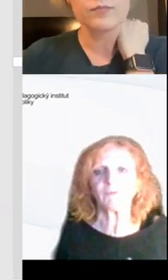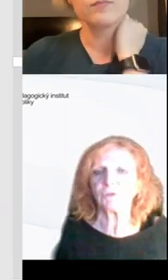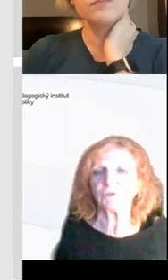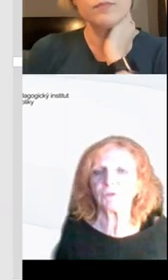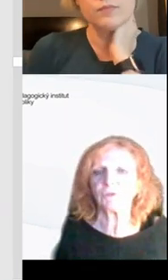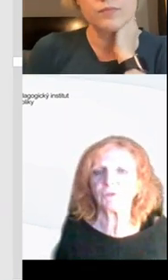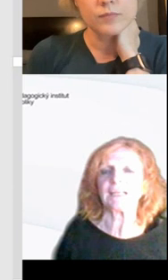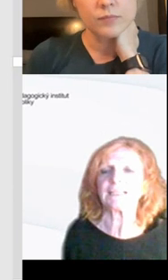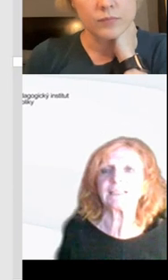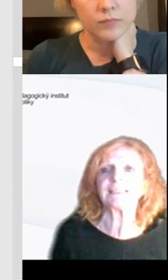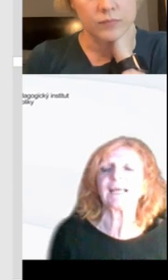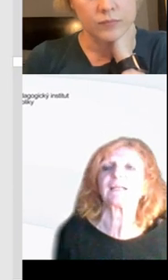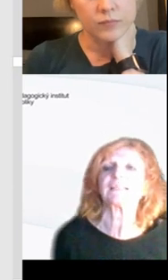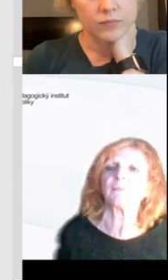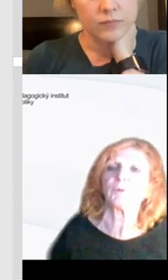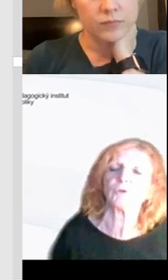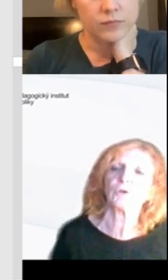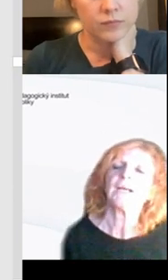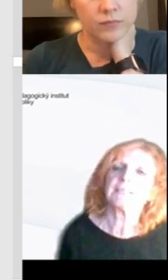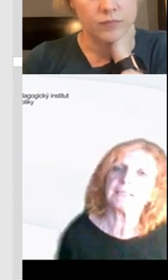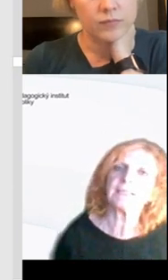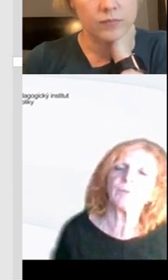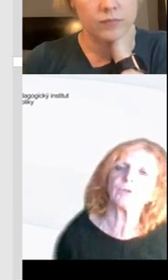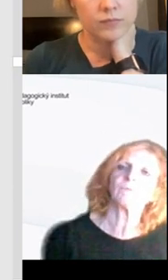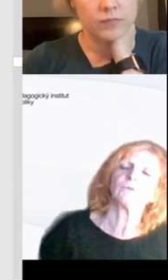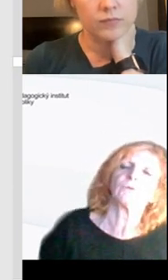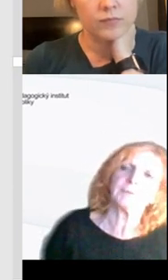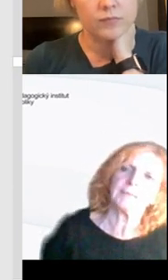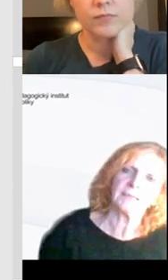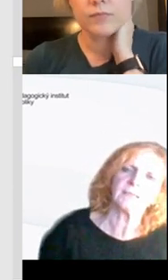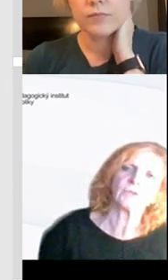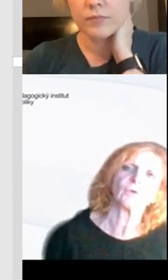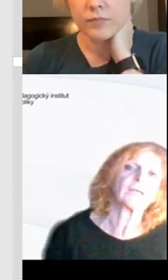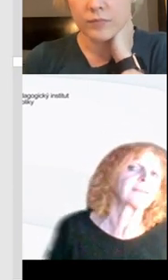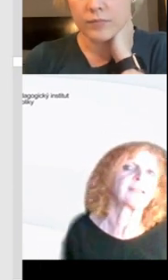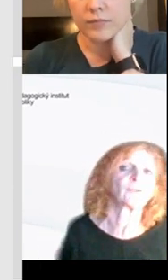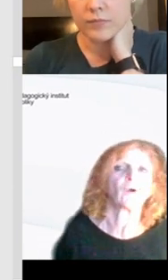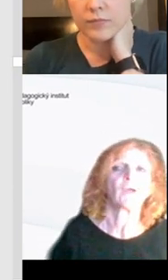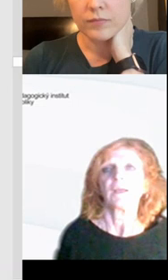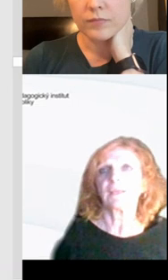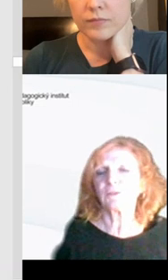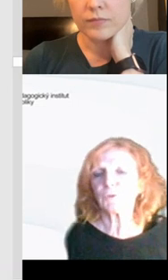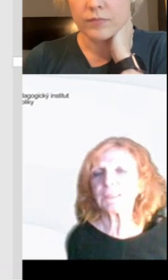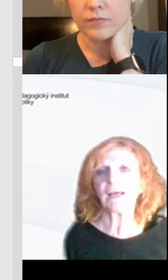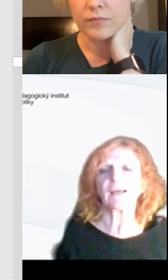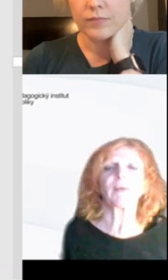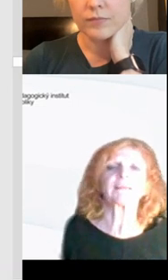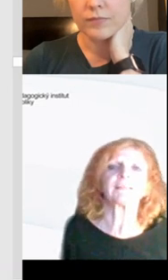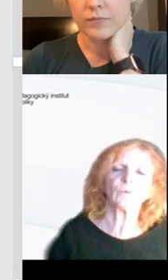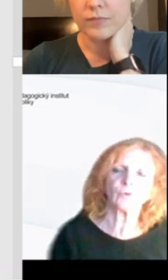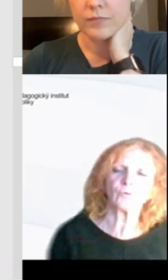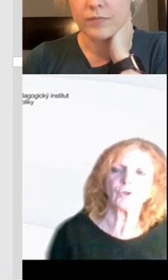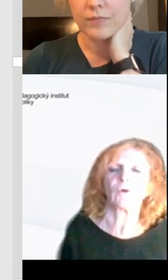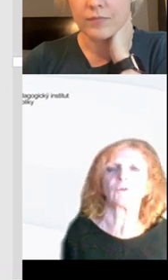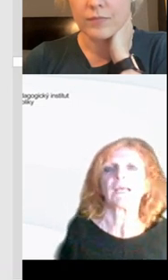jiné, budeme vděční, když nám je nazdílíte, ale teď je prostor. Chcete se prosím někdo doptat na něco, děláte něco někdo jinak,